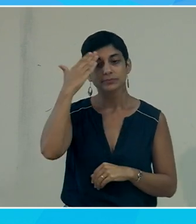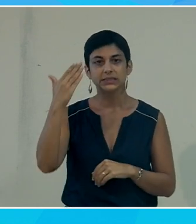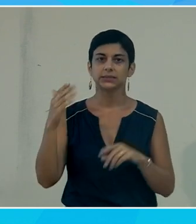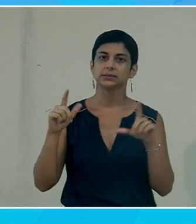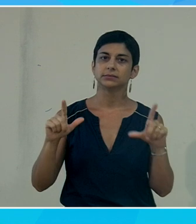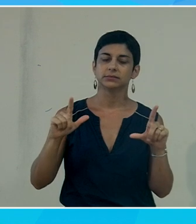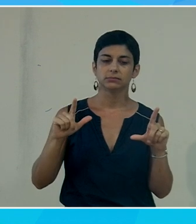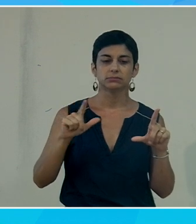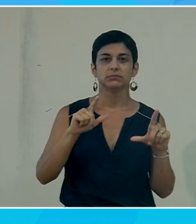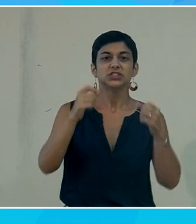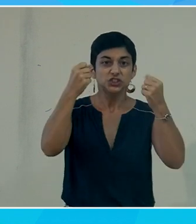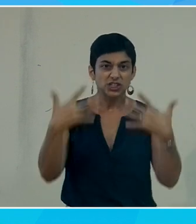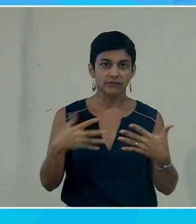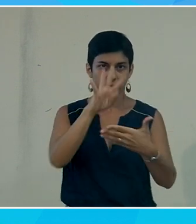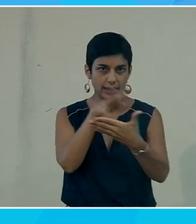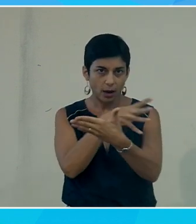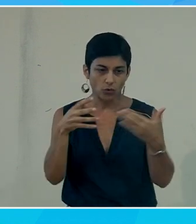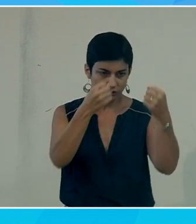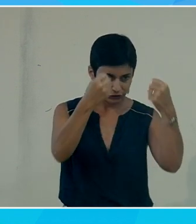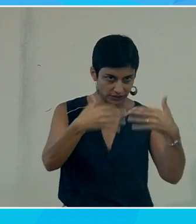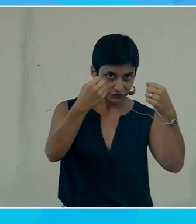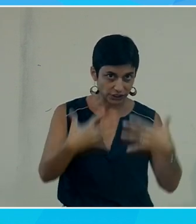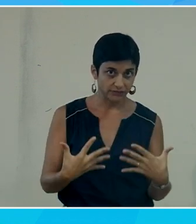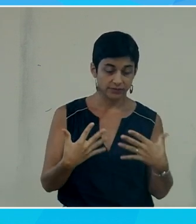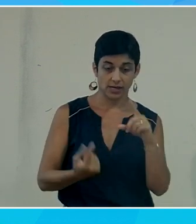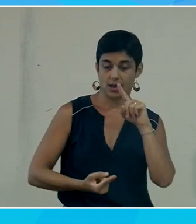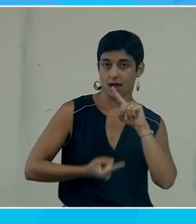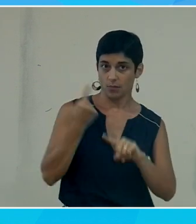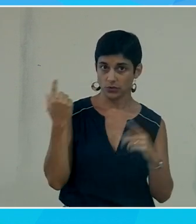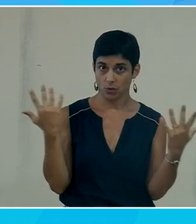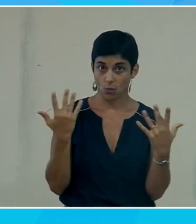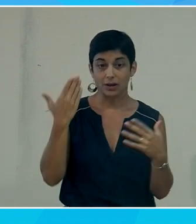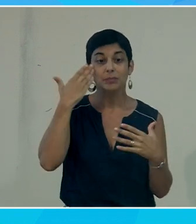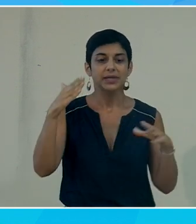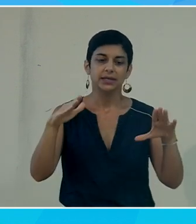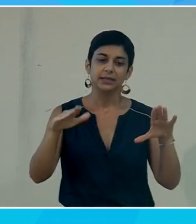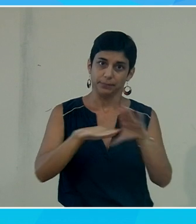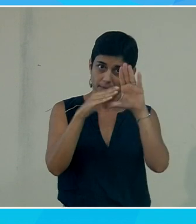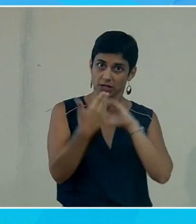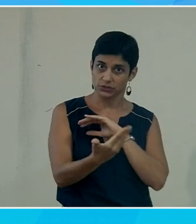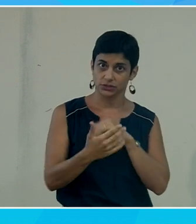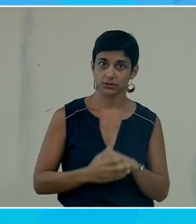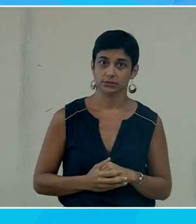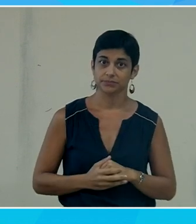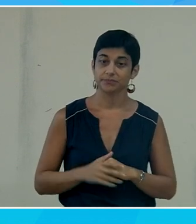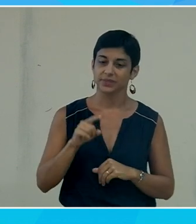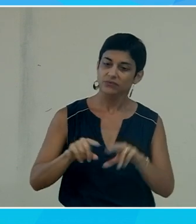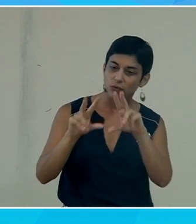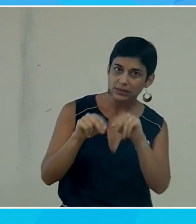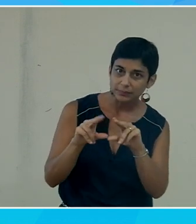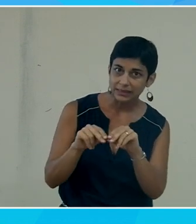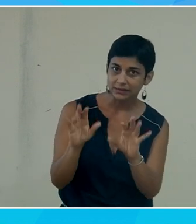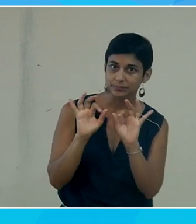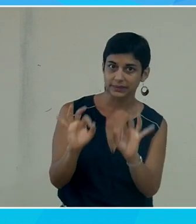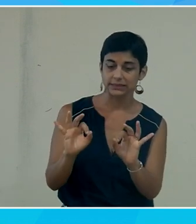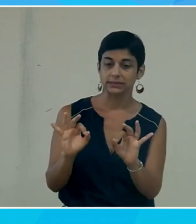avec des chiffres ce qui est important c'est de pouvoir si ce tableau est une image c'est de pouvoir indiquer de façon précise ce qu'on va par exemple